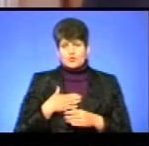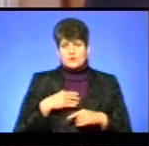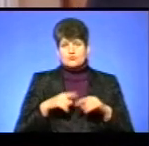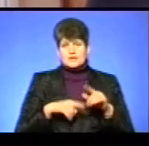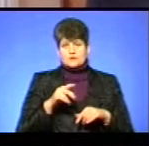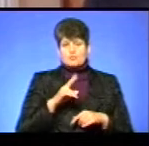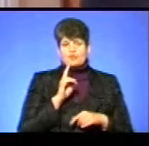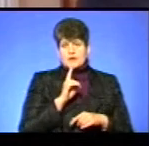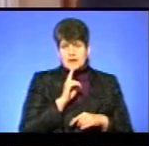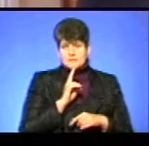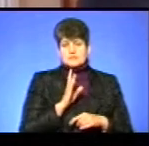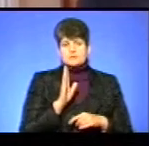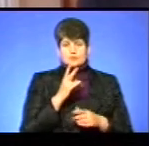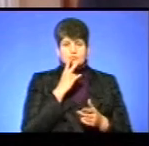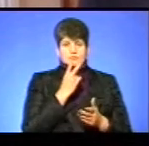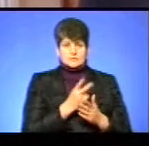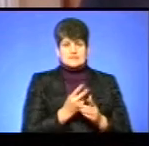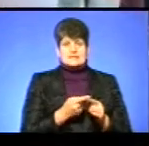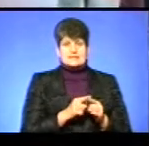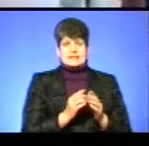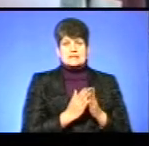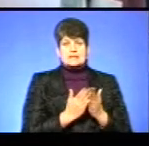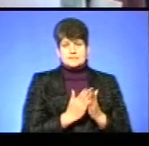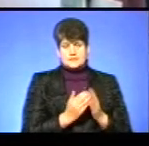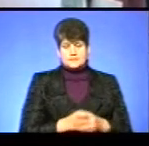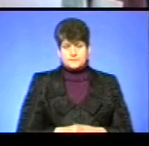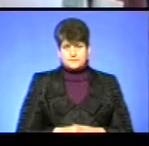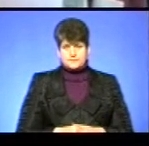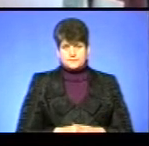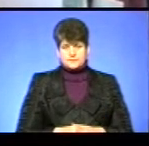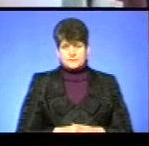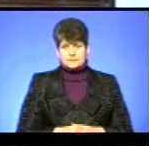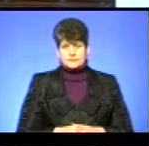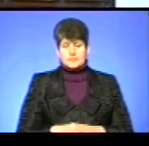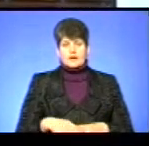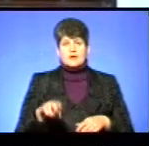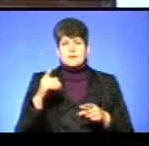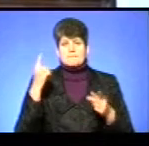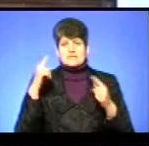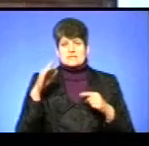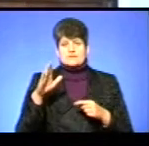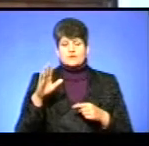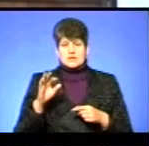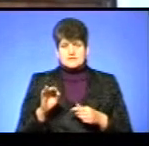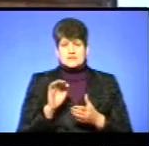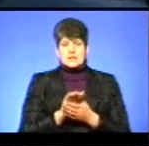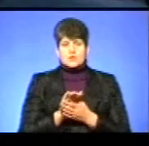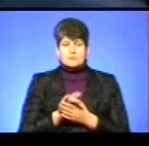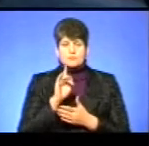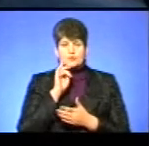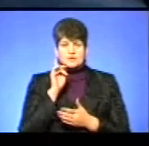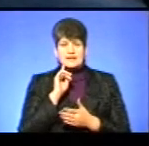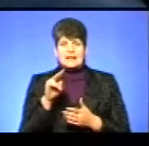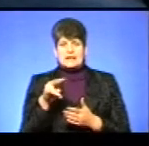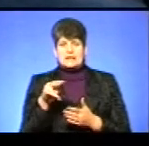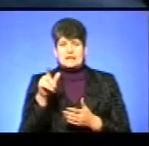Кременці буде презентація цієї збірки. Доктор мистецтвознавства Олег Смоляк знайомить молодих літераторів